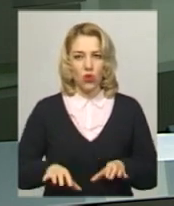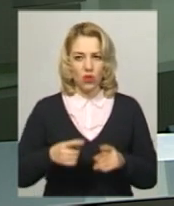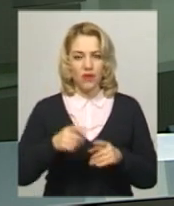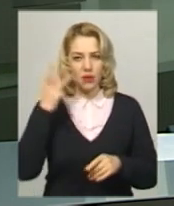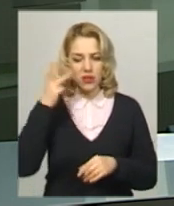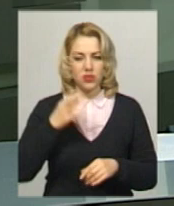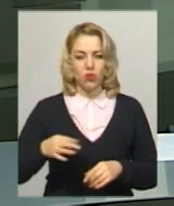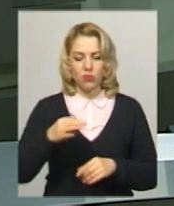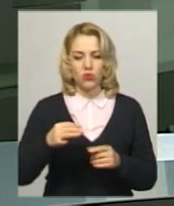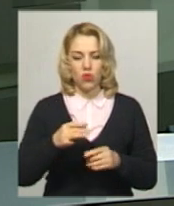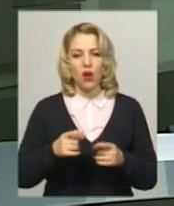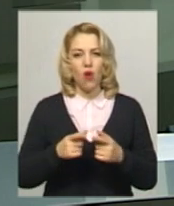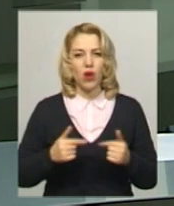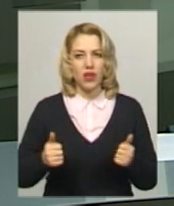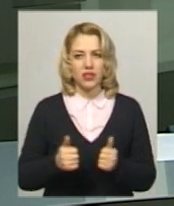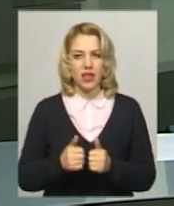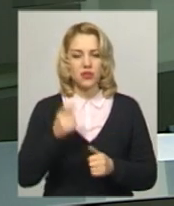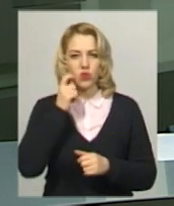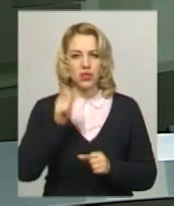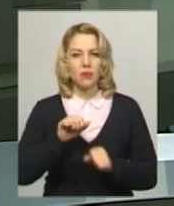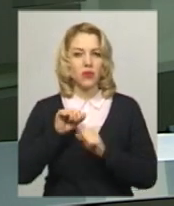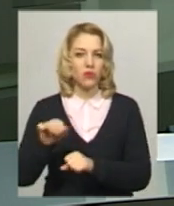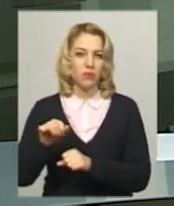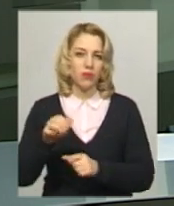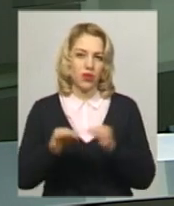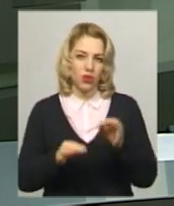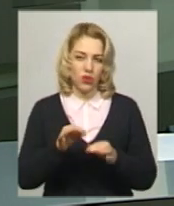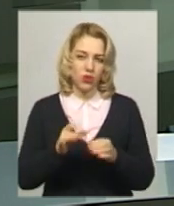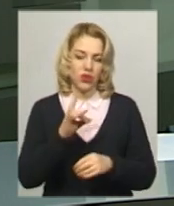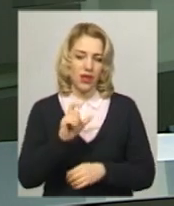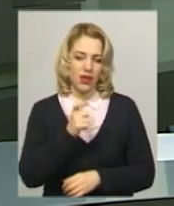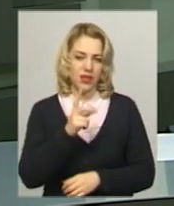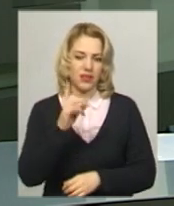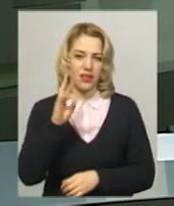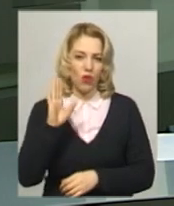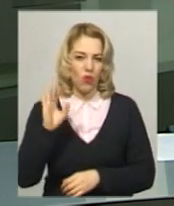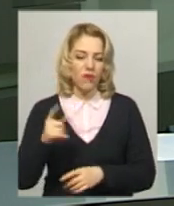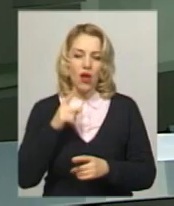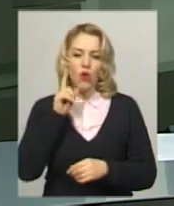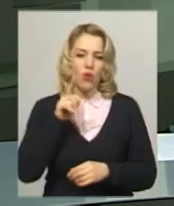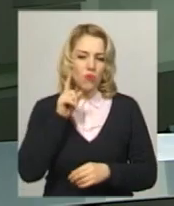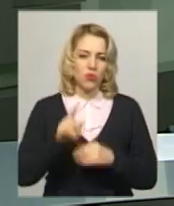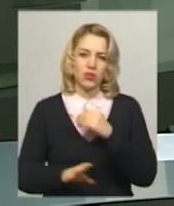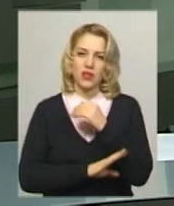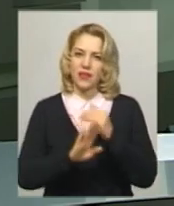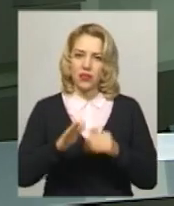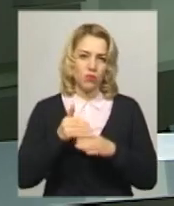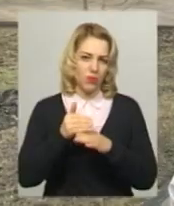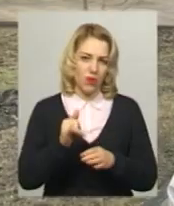Українського товариства охорони природи Юрій Резніков. Та додає, що омолодження дерев не допомагає рослинам у рості.